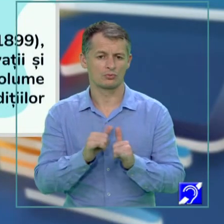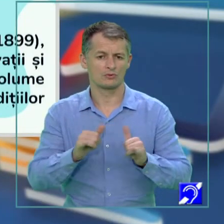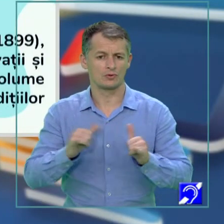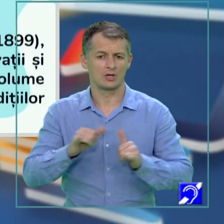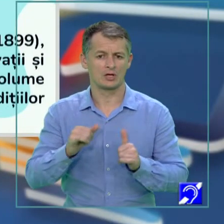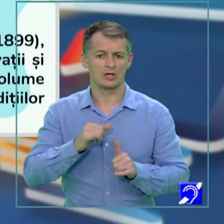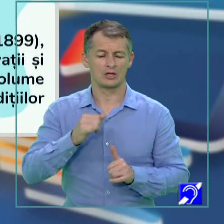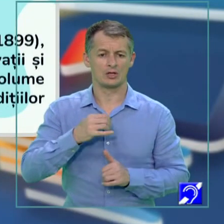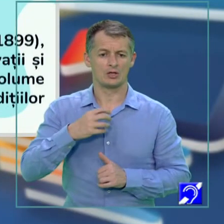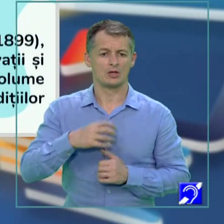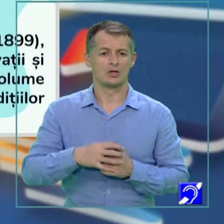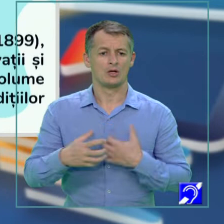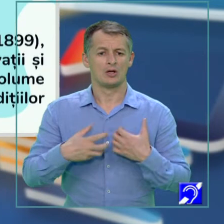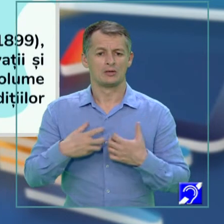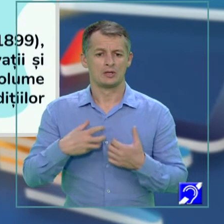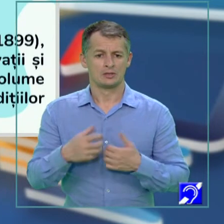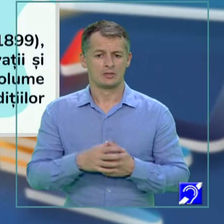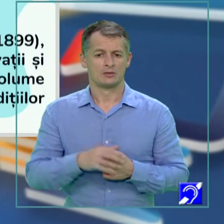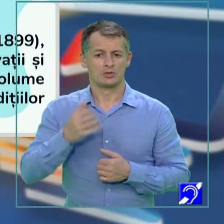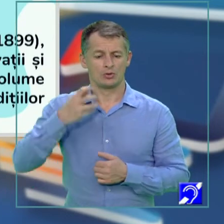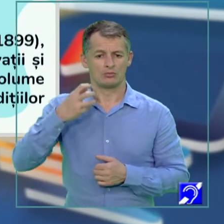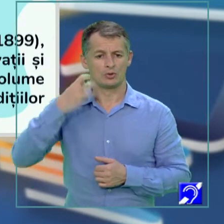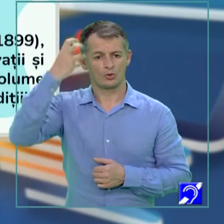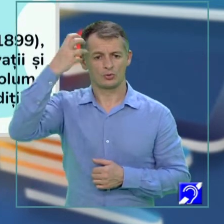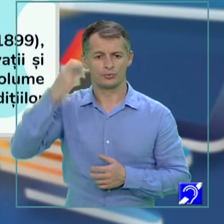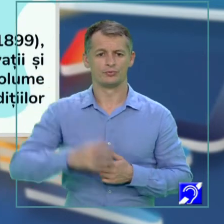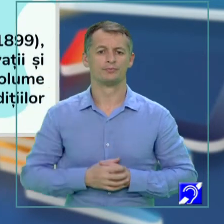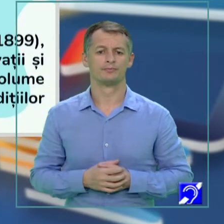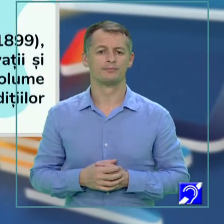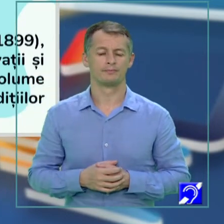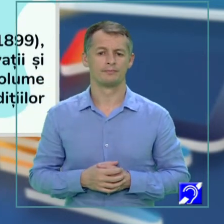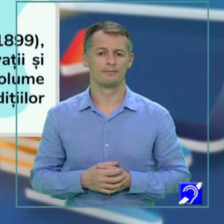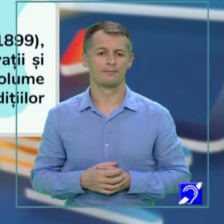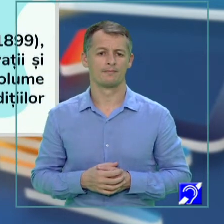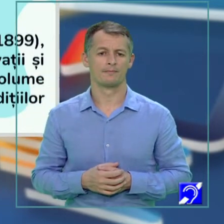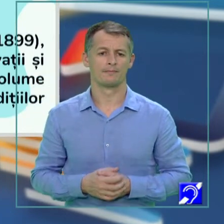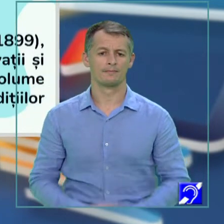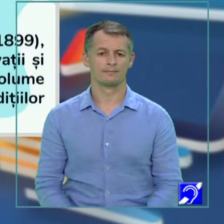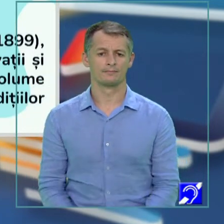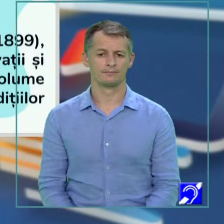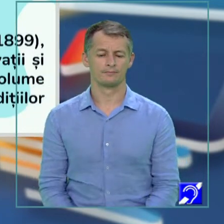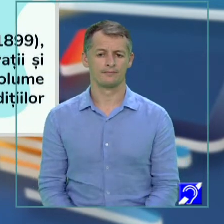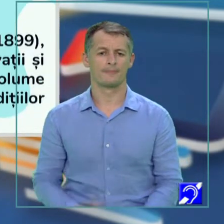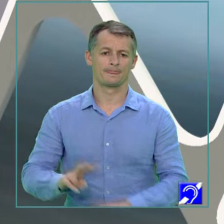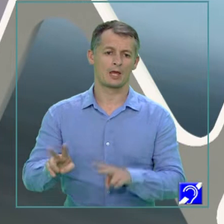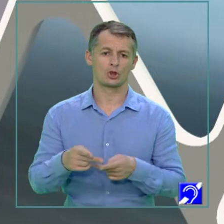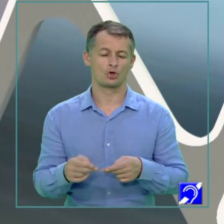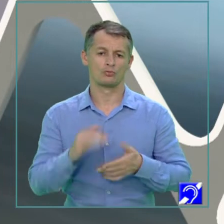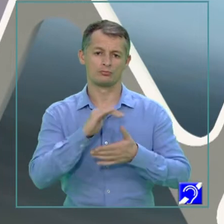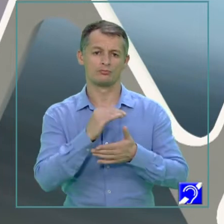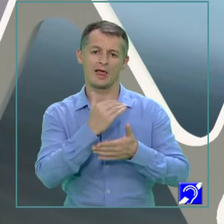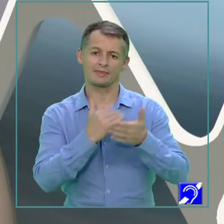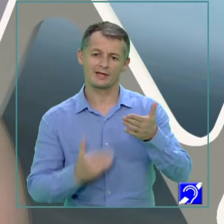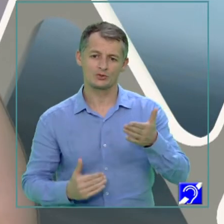antarctice anterioare luate la un loc. Informațiile au fost prăluate din Wikipedia. Revenim la textul